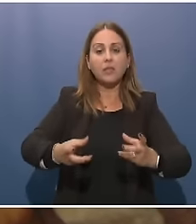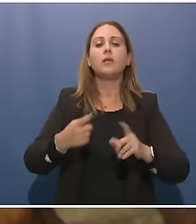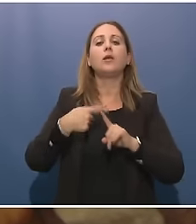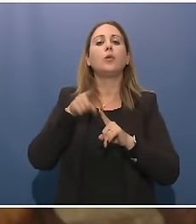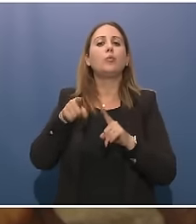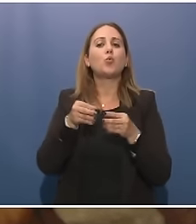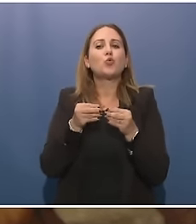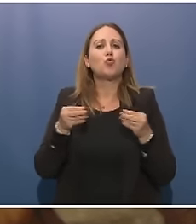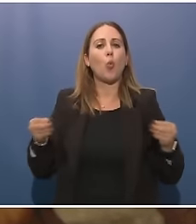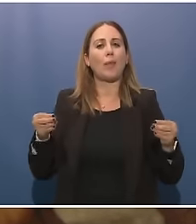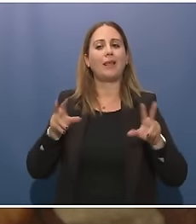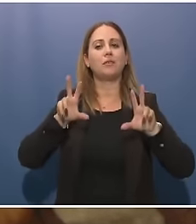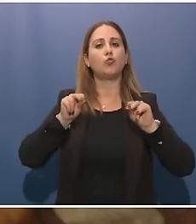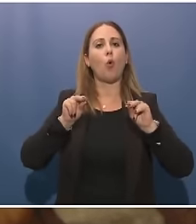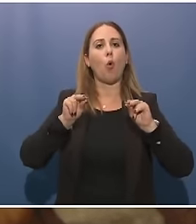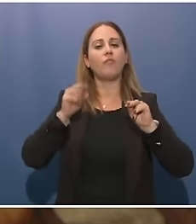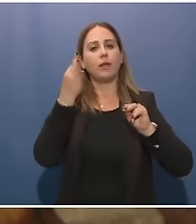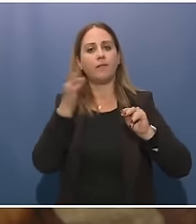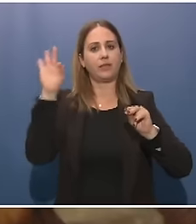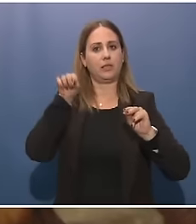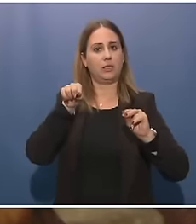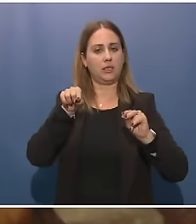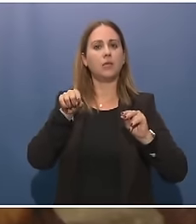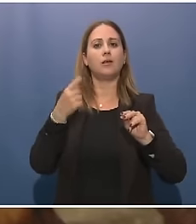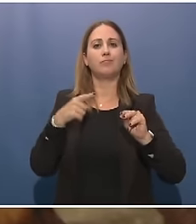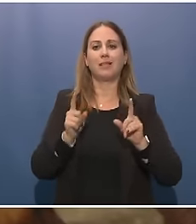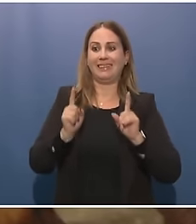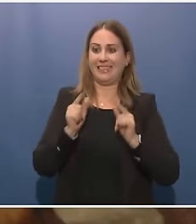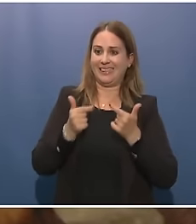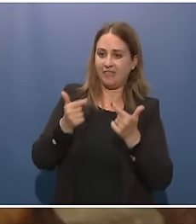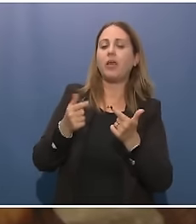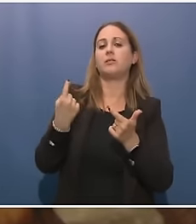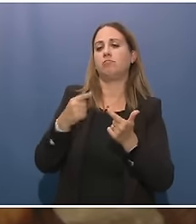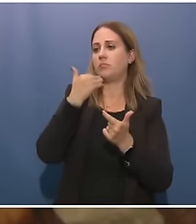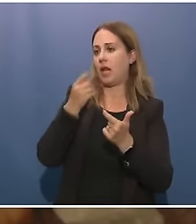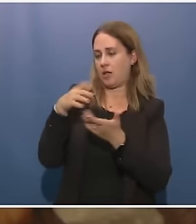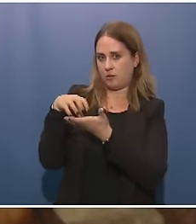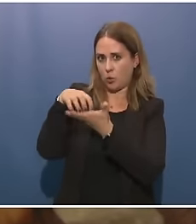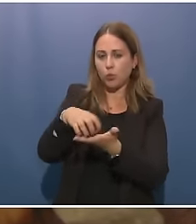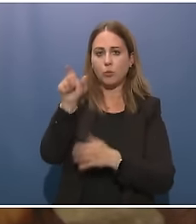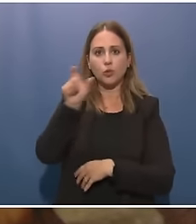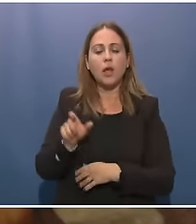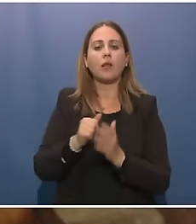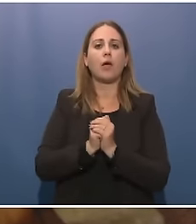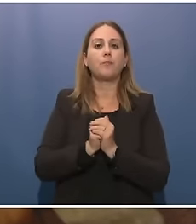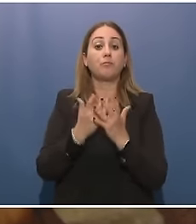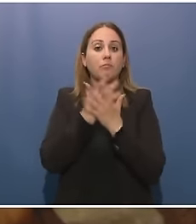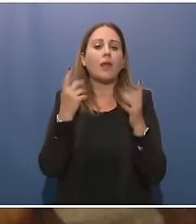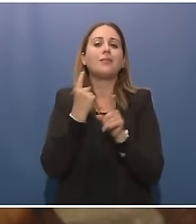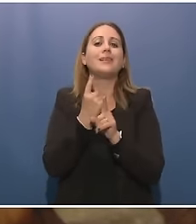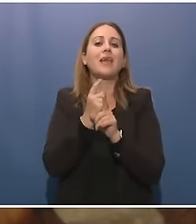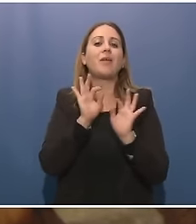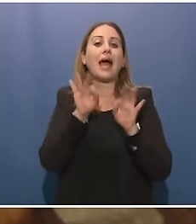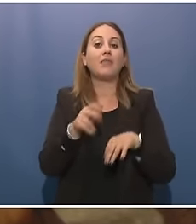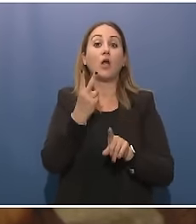forze armate. Naturalmente tutti dobbiamo raggiungere il 2% del PIL in